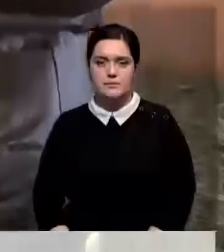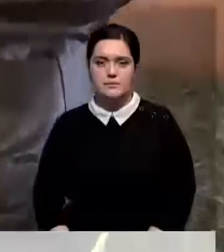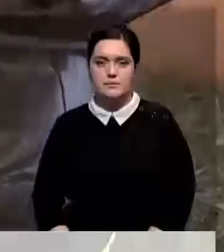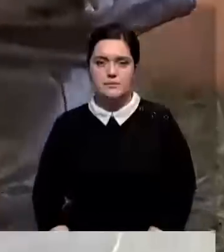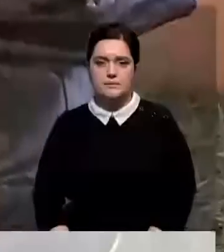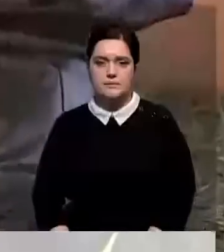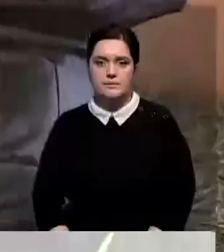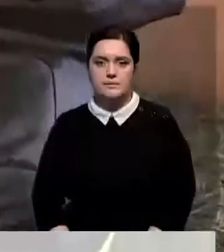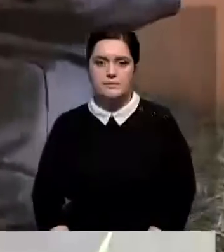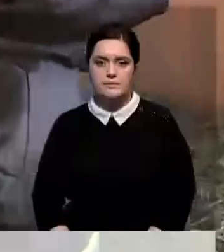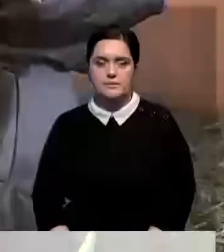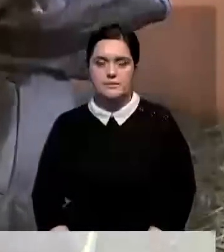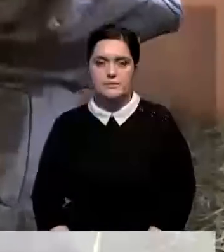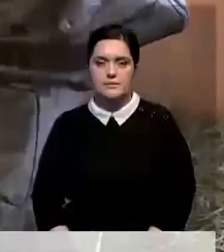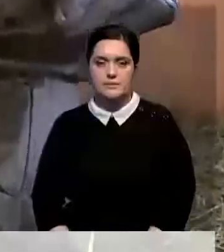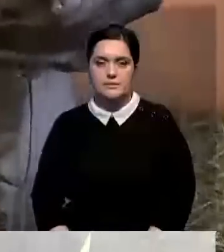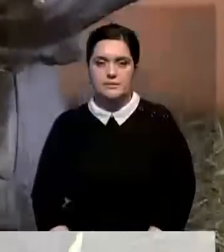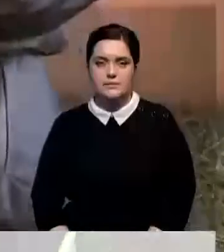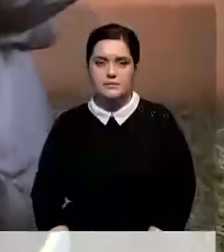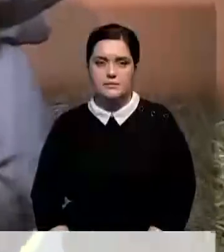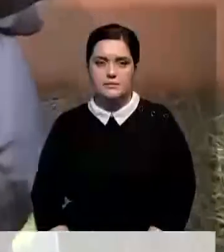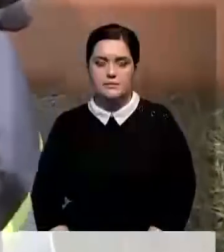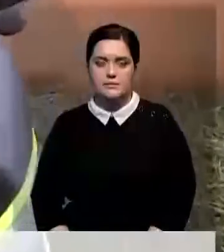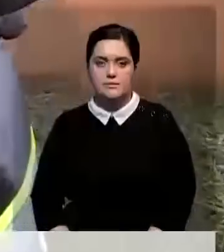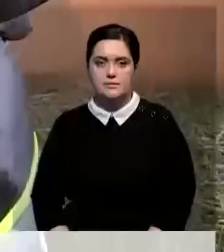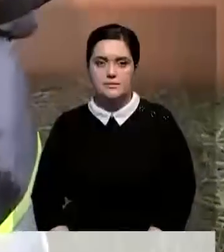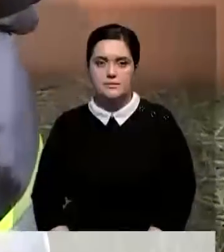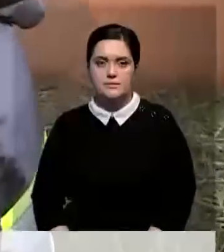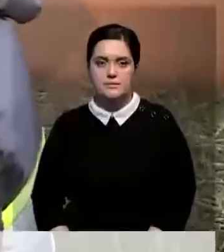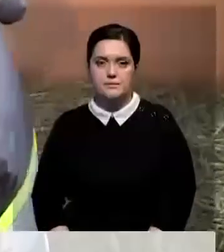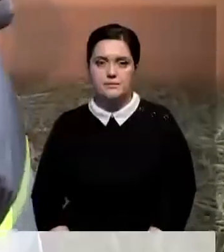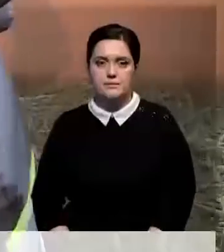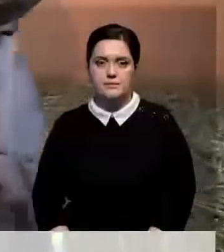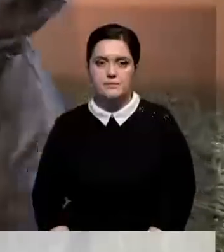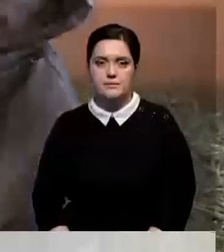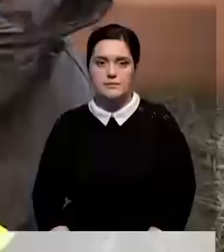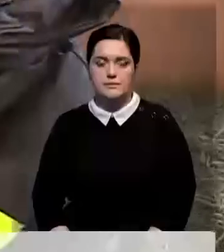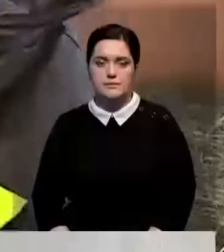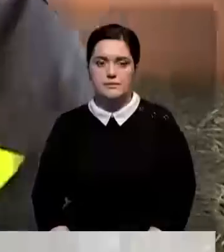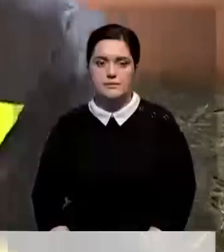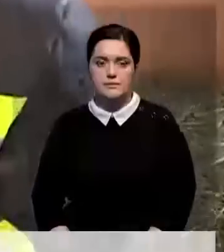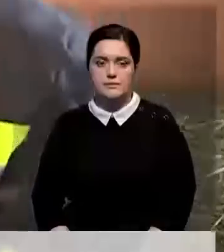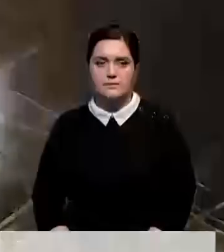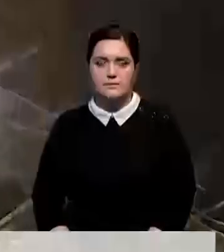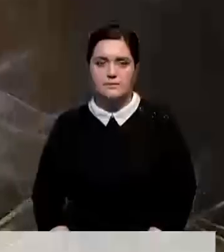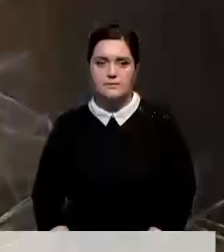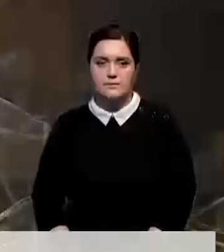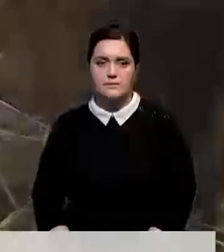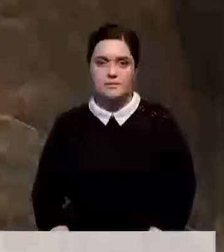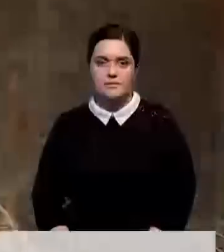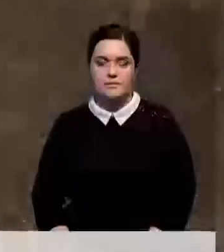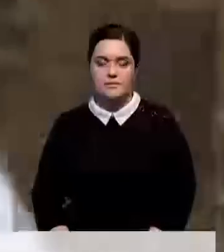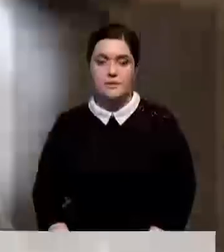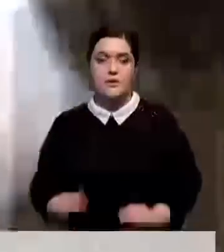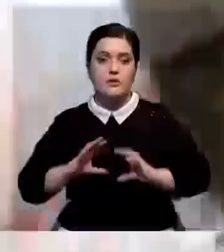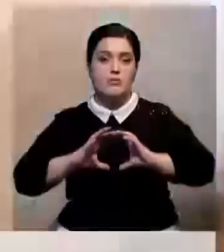папа. Слушайте, они разговаривают, оказывается? Щипят они. Стучат, когда боятся. Сейчас в мире